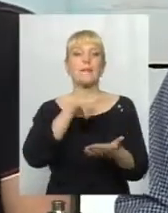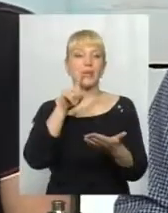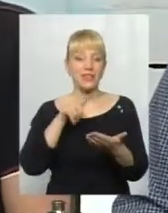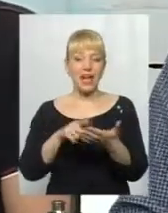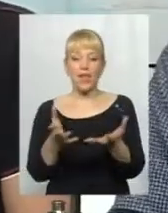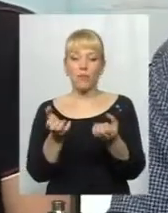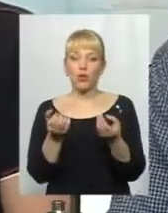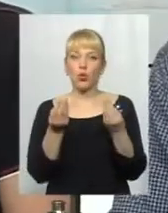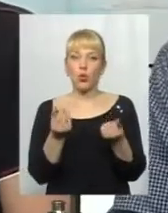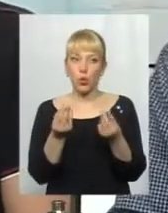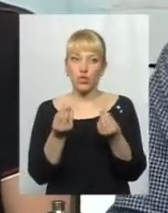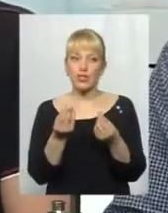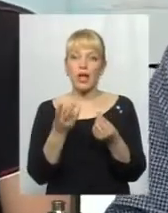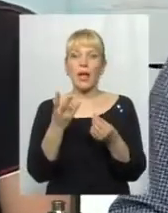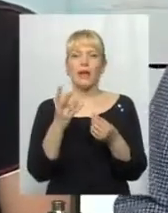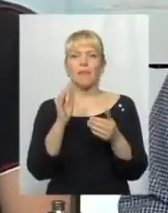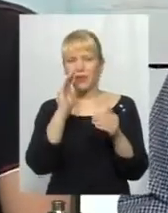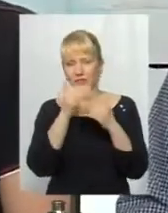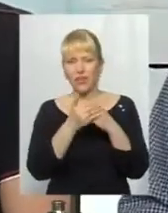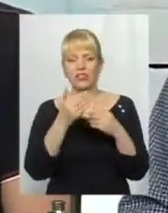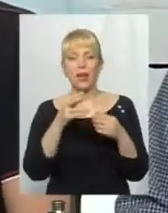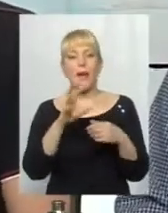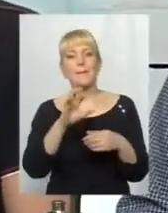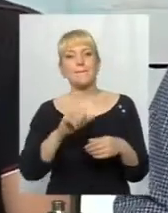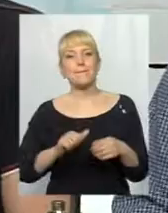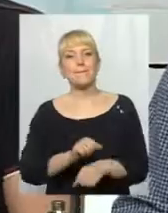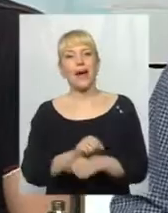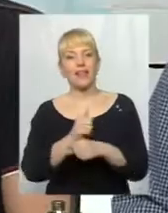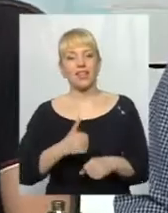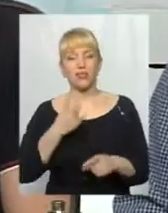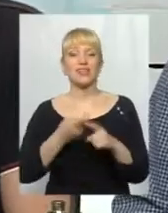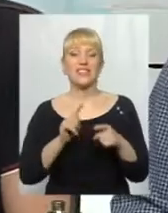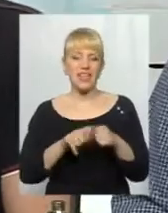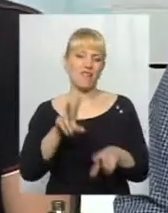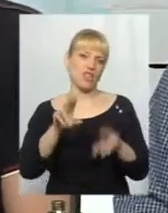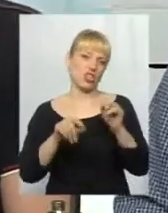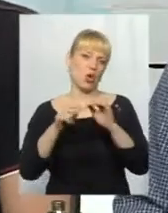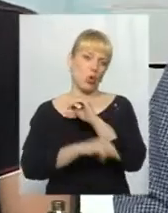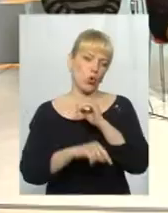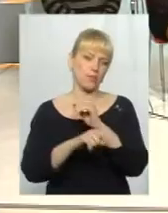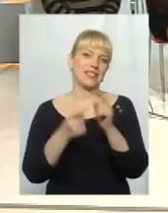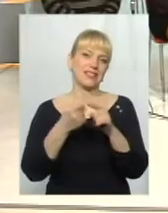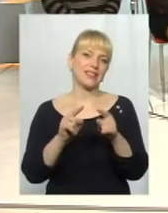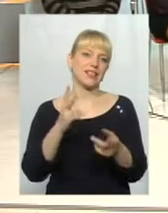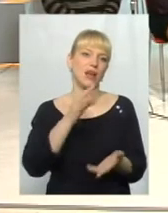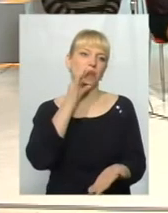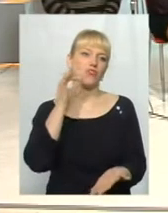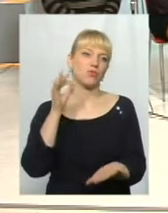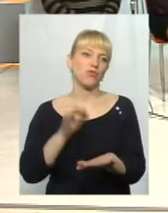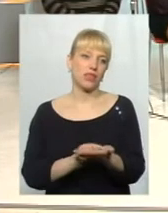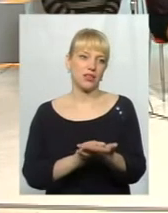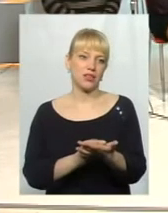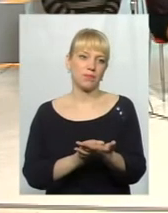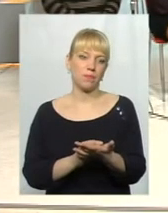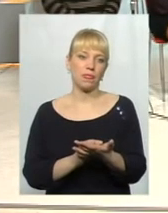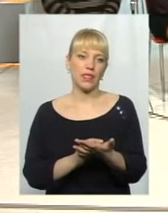ці кошти, навіть прикриваючись Майданом, АТО та іншими, це все одно корупція і за це все одно потрібно відповідати. Байдуже, хто ти? Льоша,